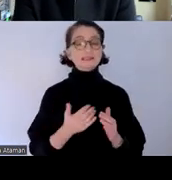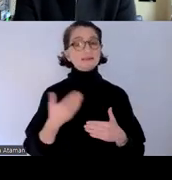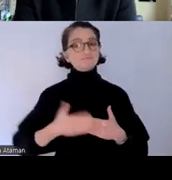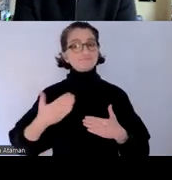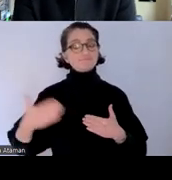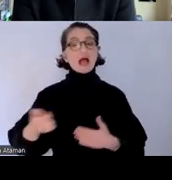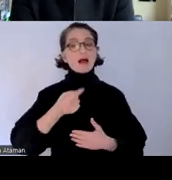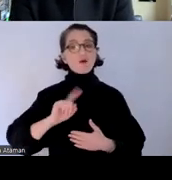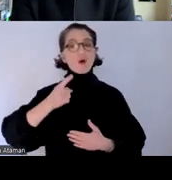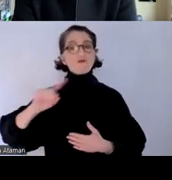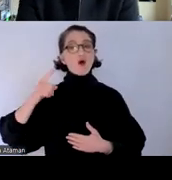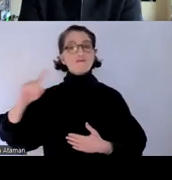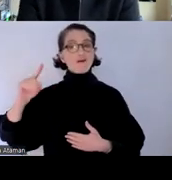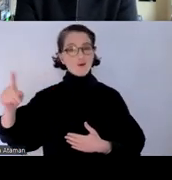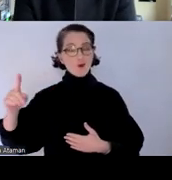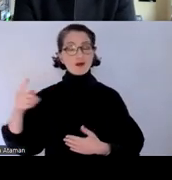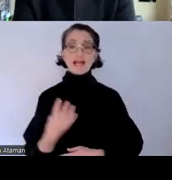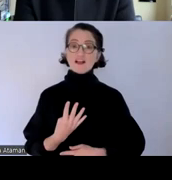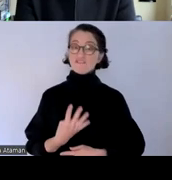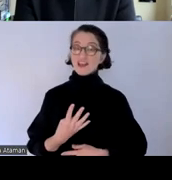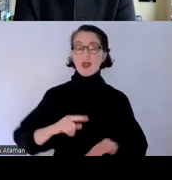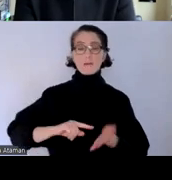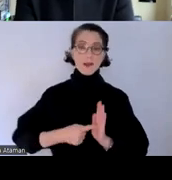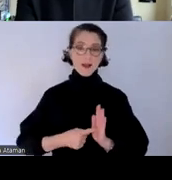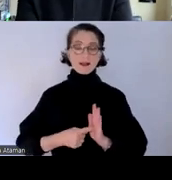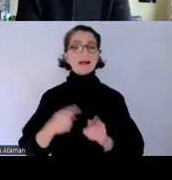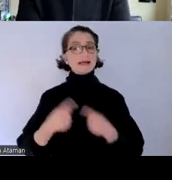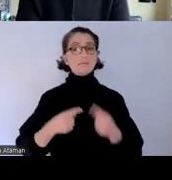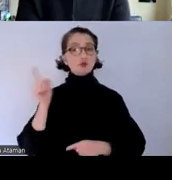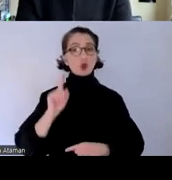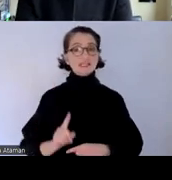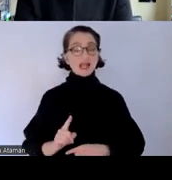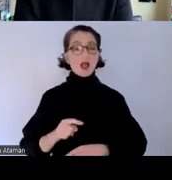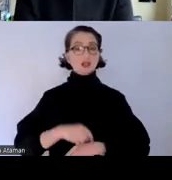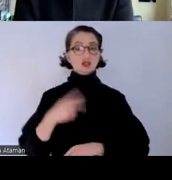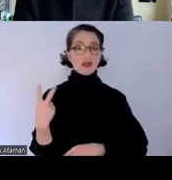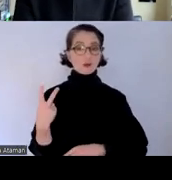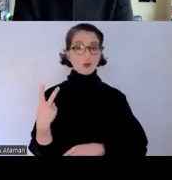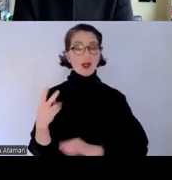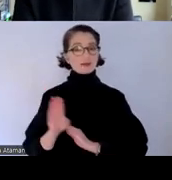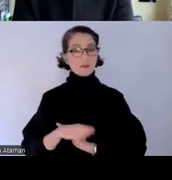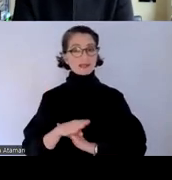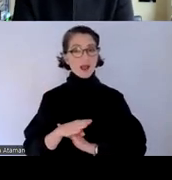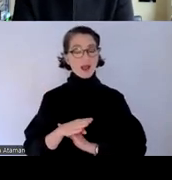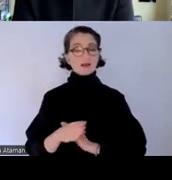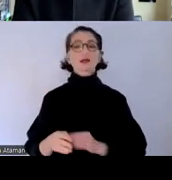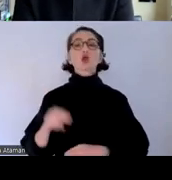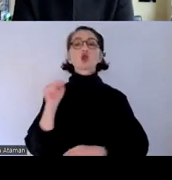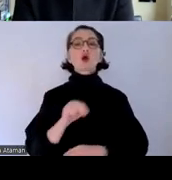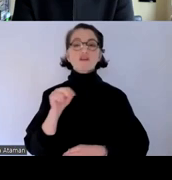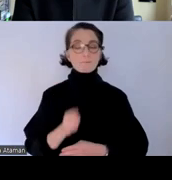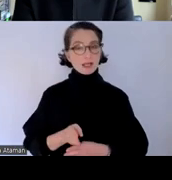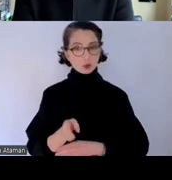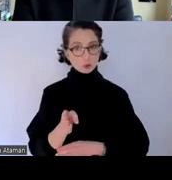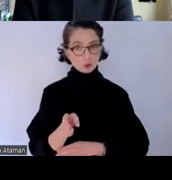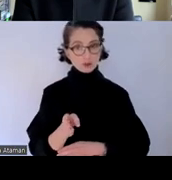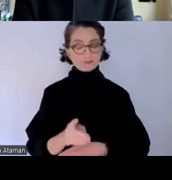wöchentlichen rhythmus halten viermal immer donnerstags 14 uhr den november hindurch es wird